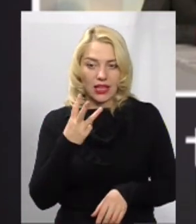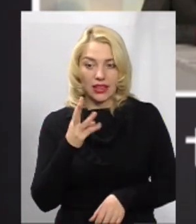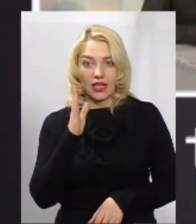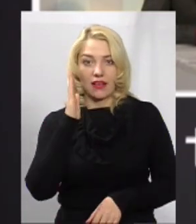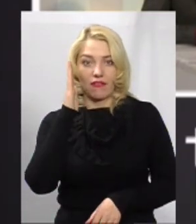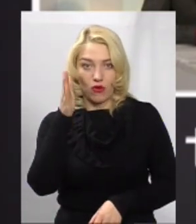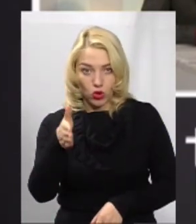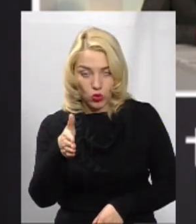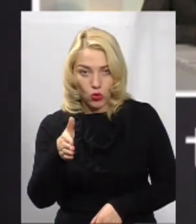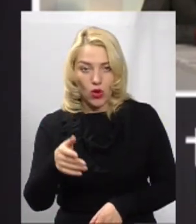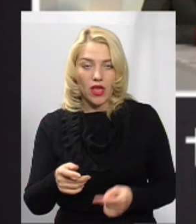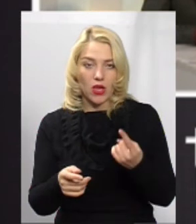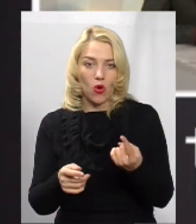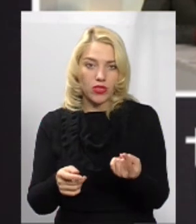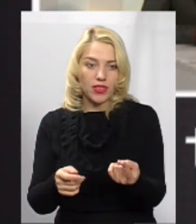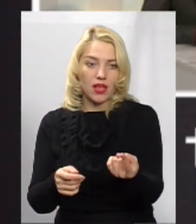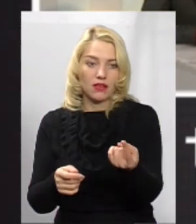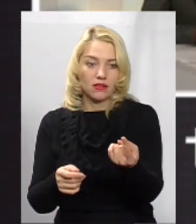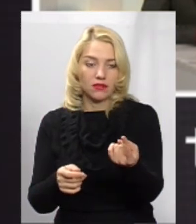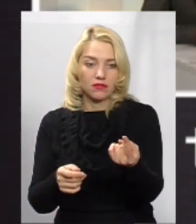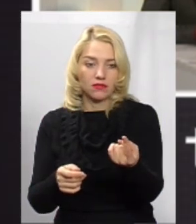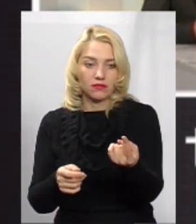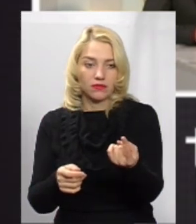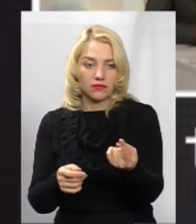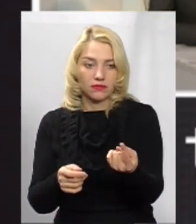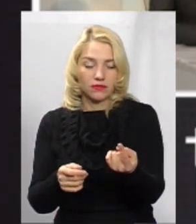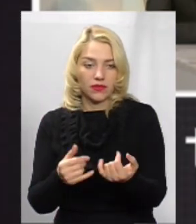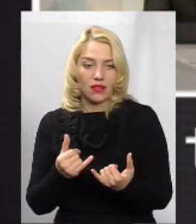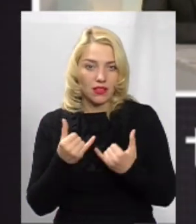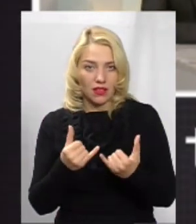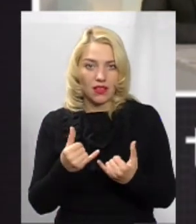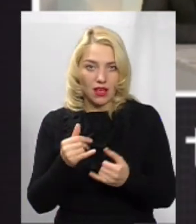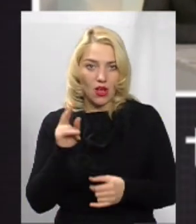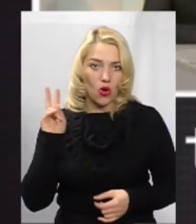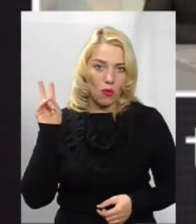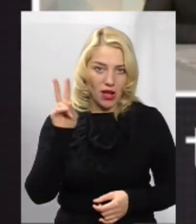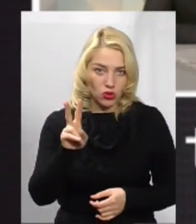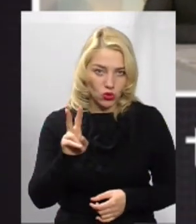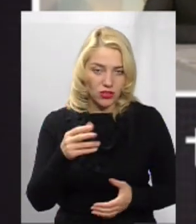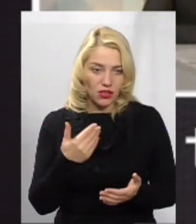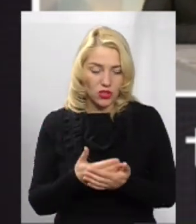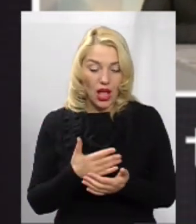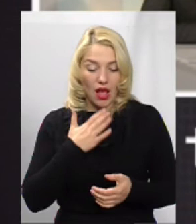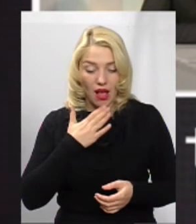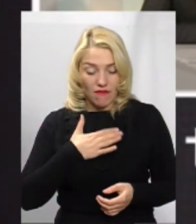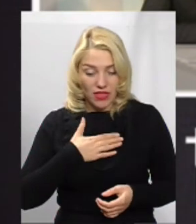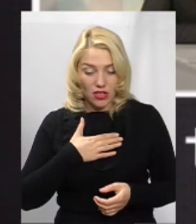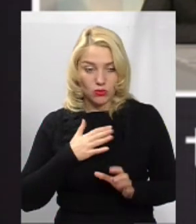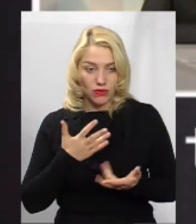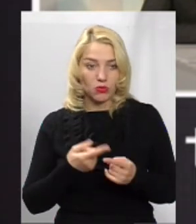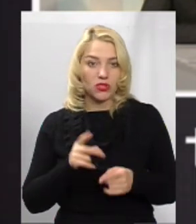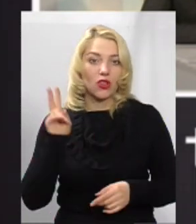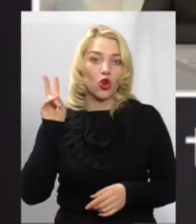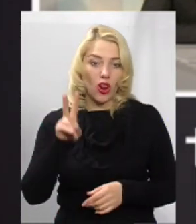і одна для громадського транспорту. В нашому випадку покам'янецький і громадський транспорт – це